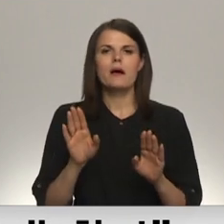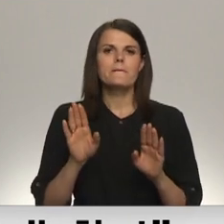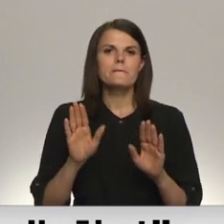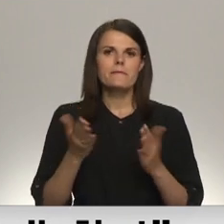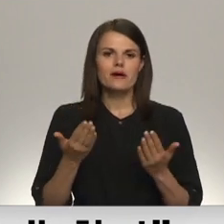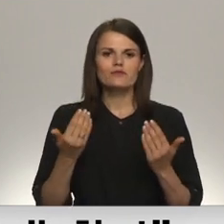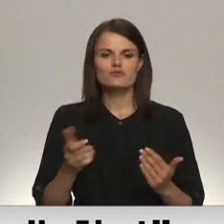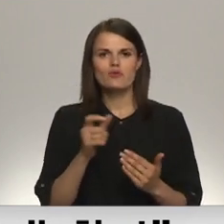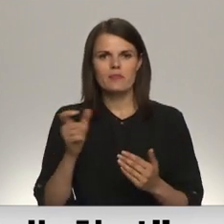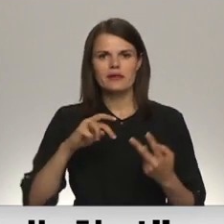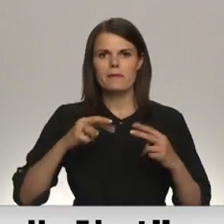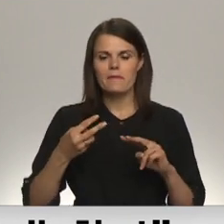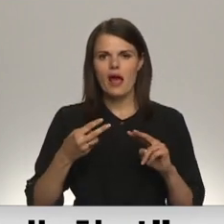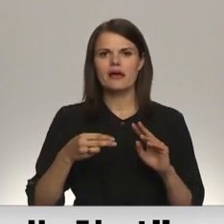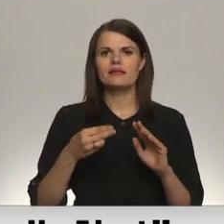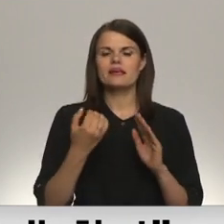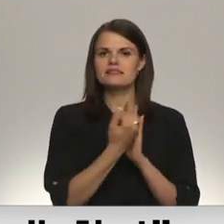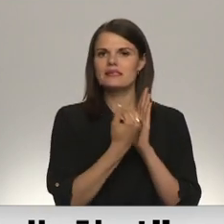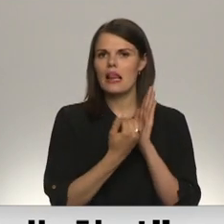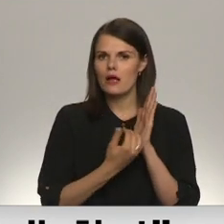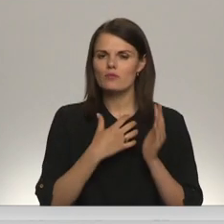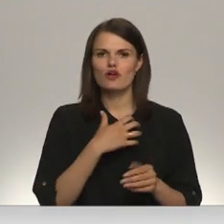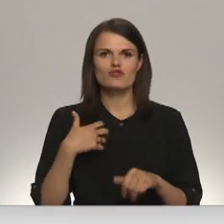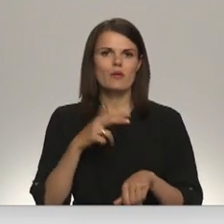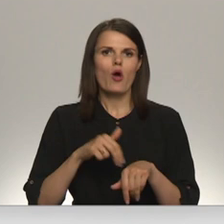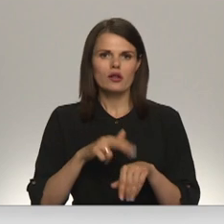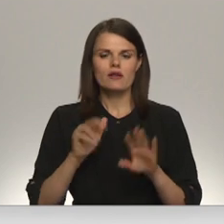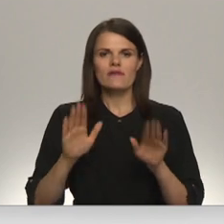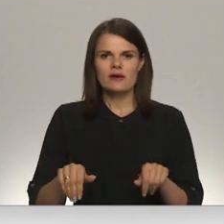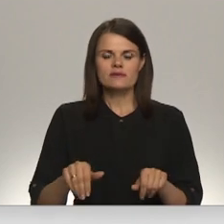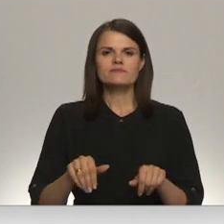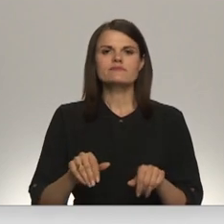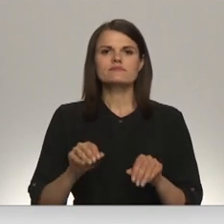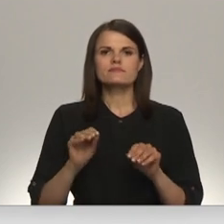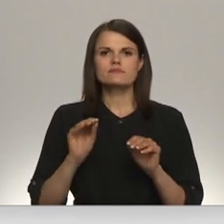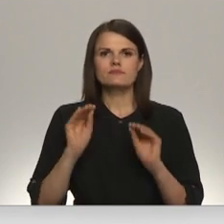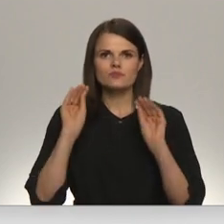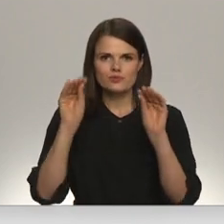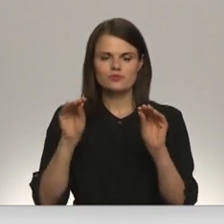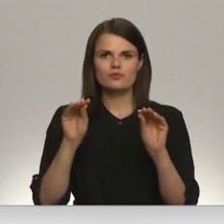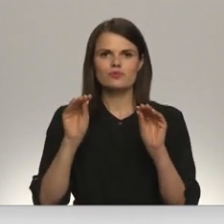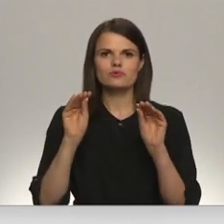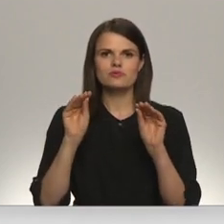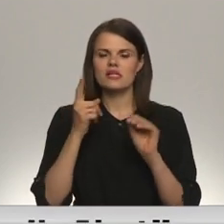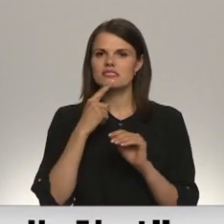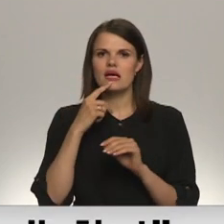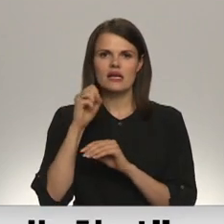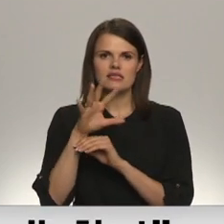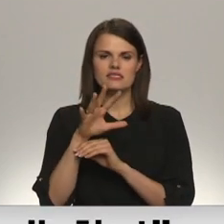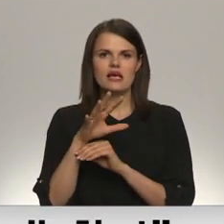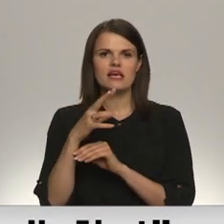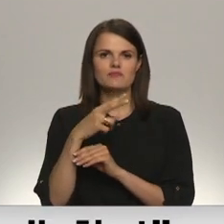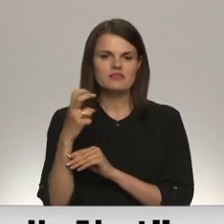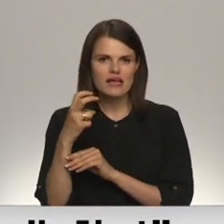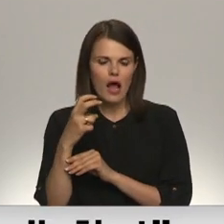izgrozījusi likums, pašobrīd policija var uzstādīt cerpināt, gājismas radaras, sabiedriskā transporta